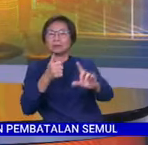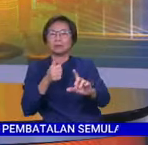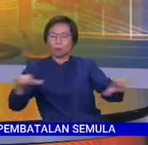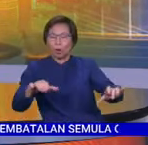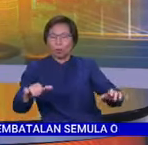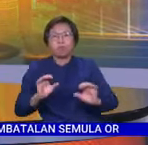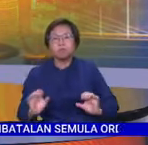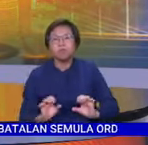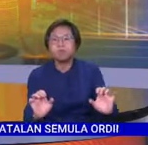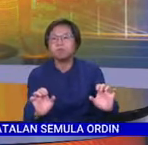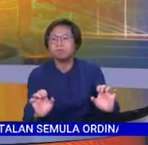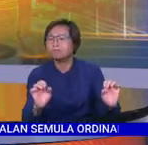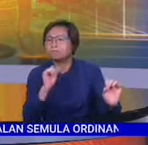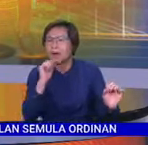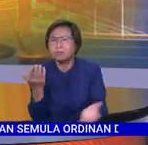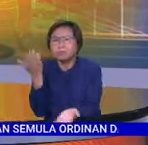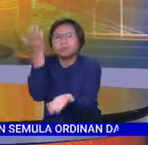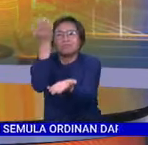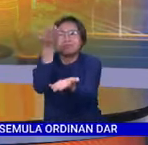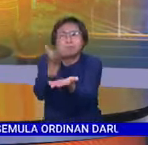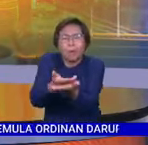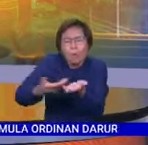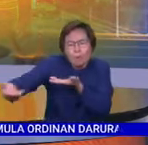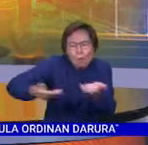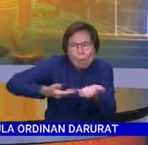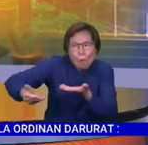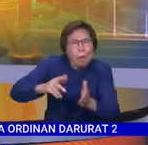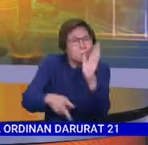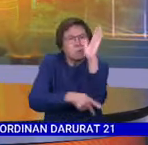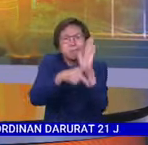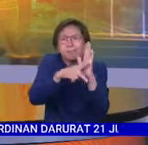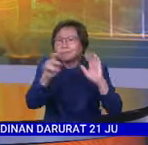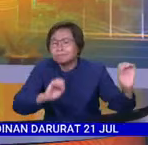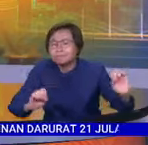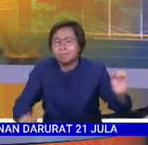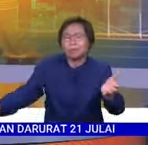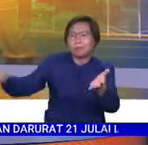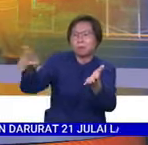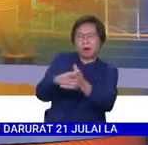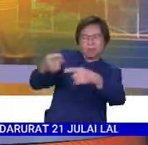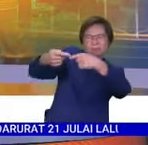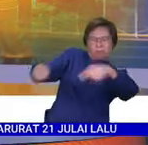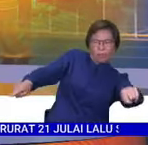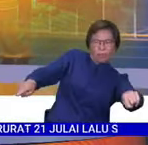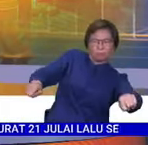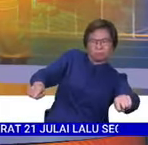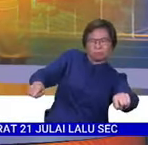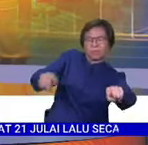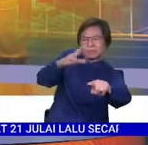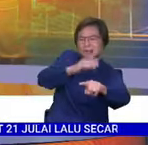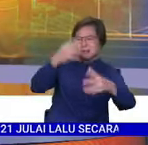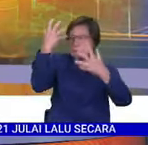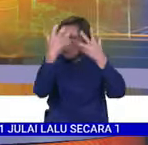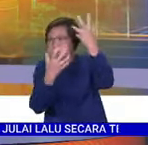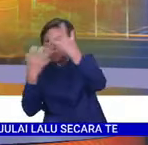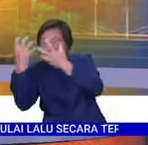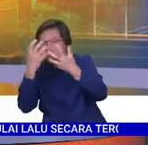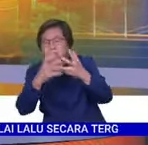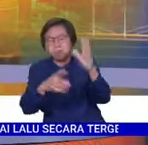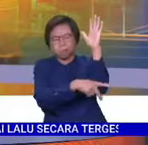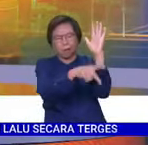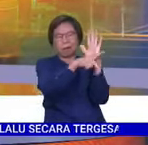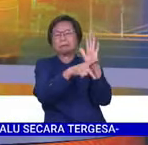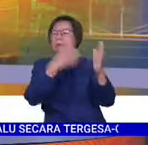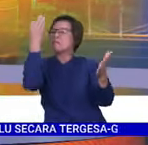tergesa-gesa tanpa pementangan di Parlimen. Dan kenyataan yang bercanggah serta mengelirukan di Parlimen